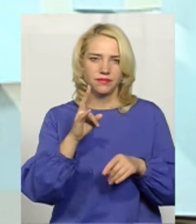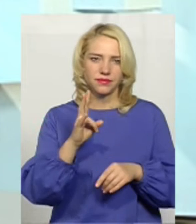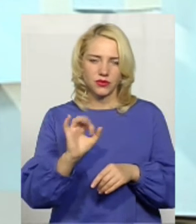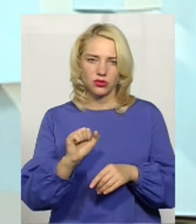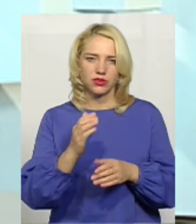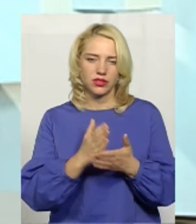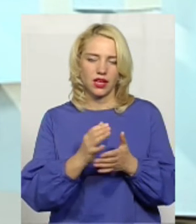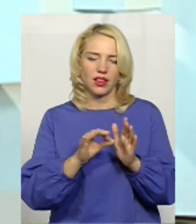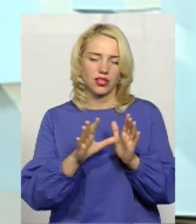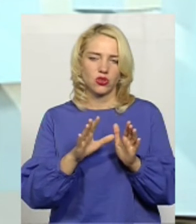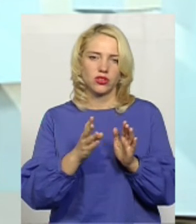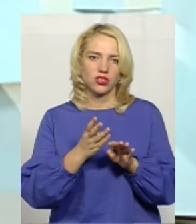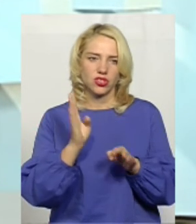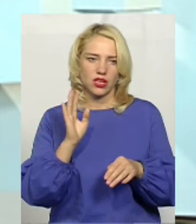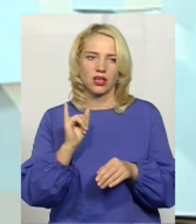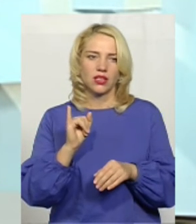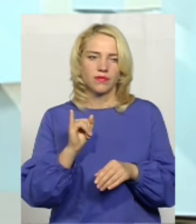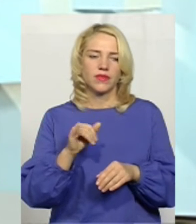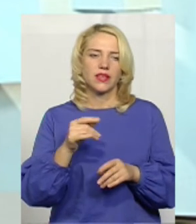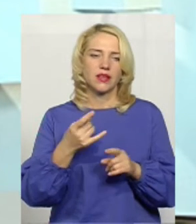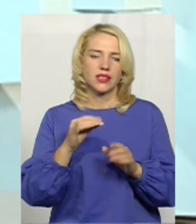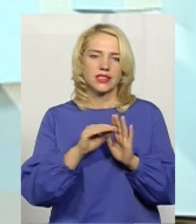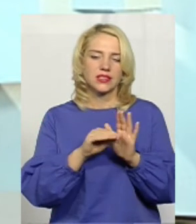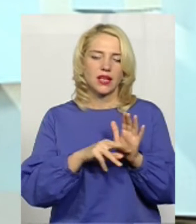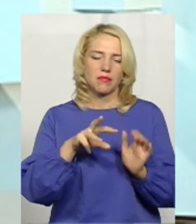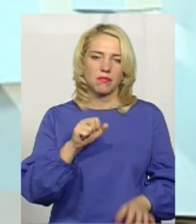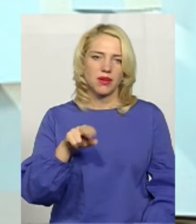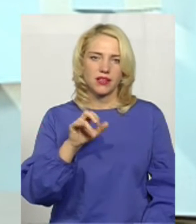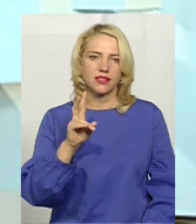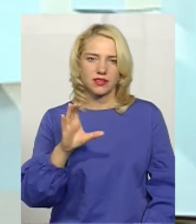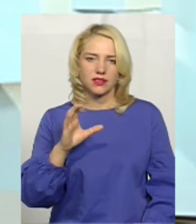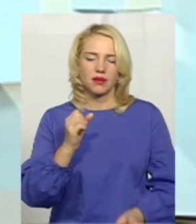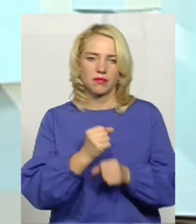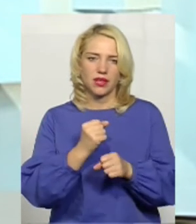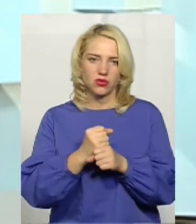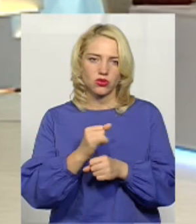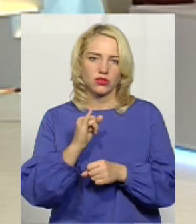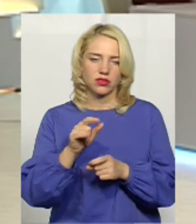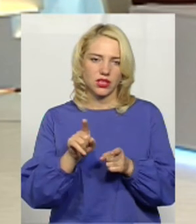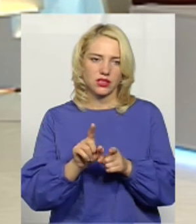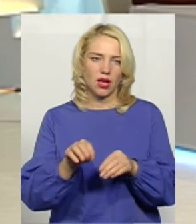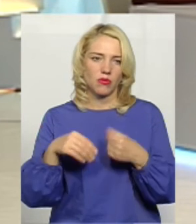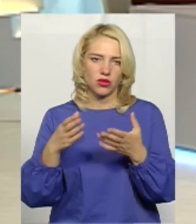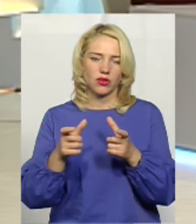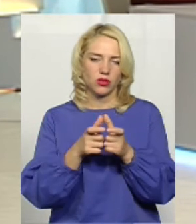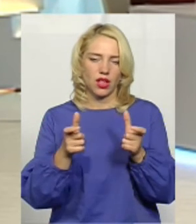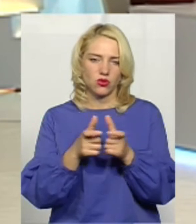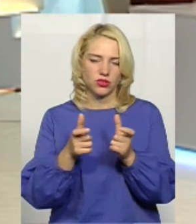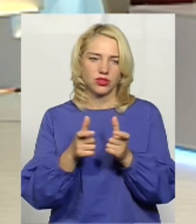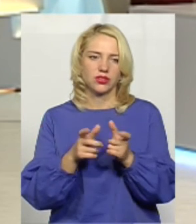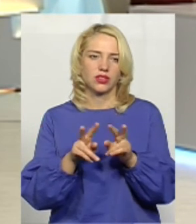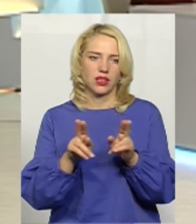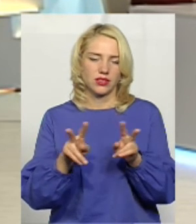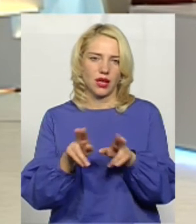є електронна черга, і саме про система Медік спрацьовує, і там так само талончики дають.